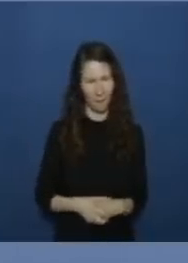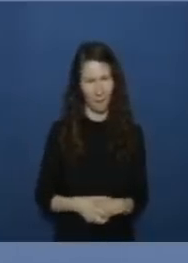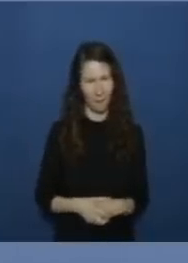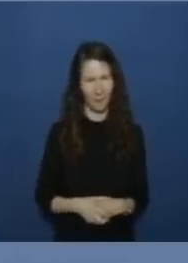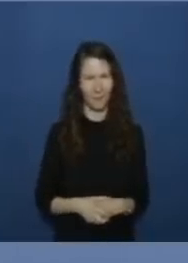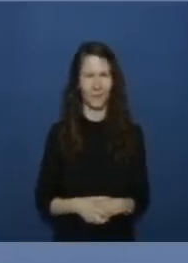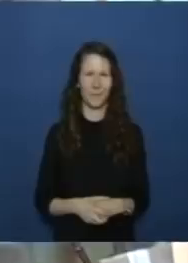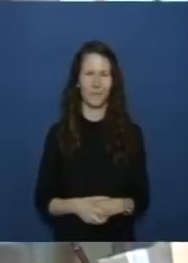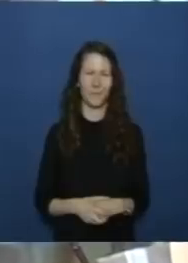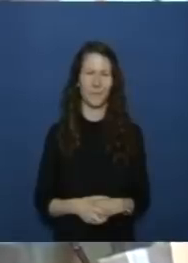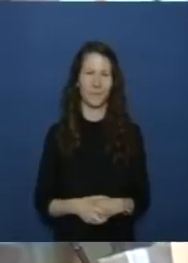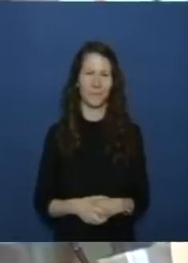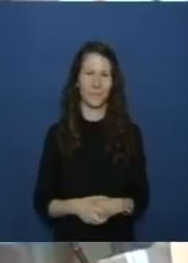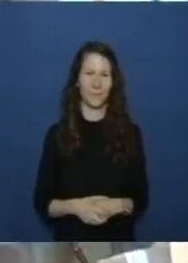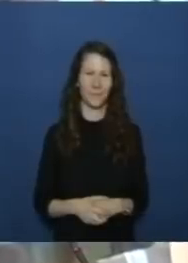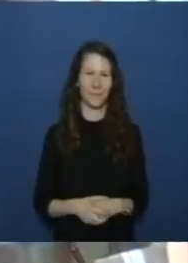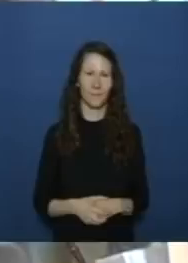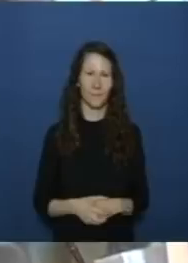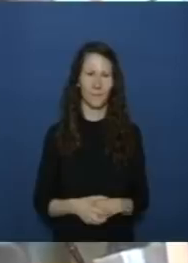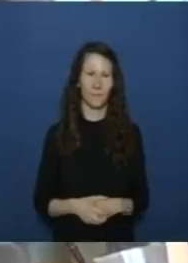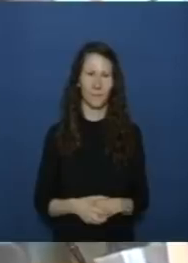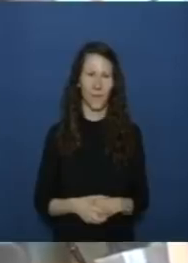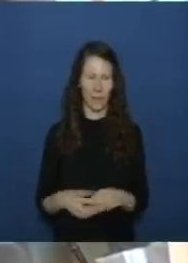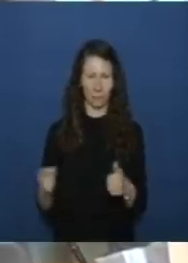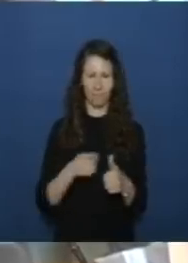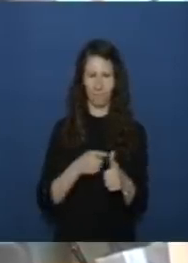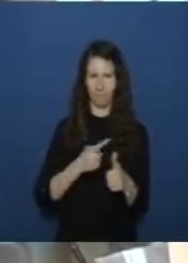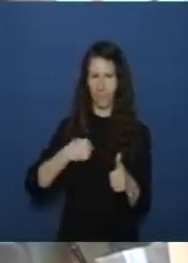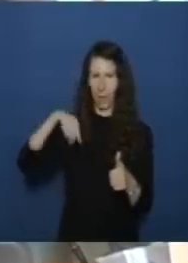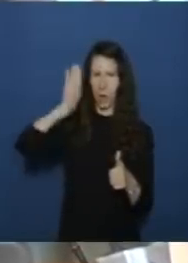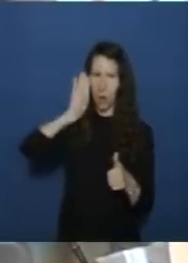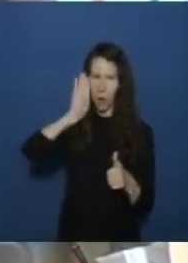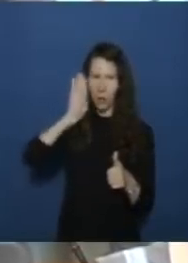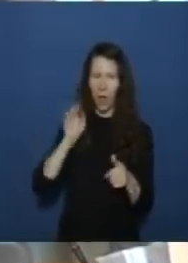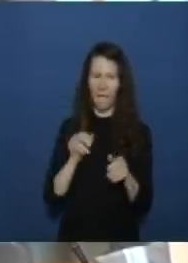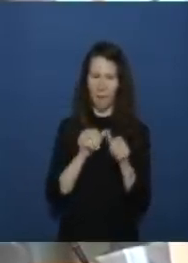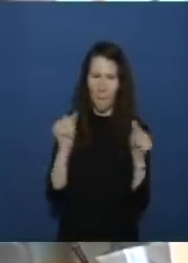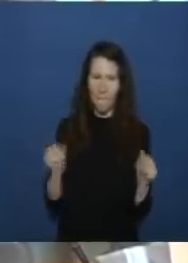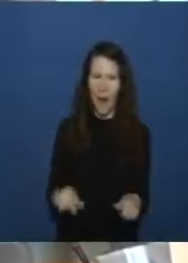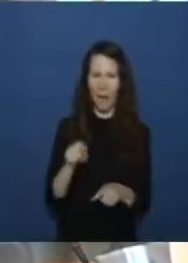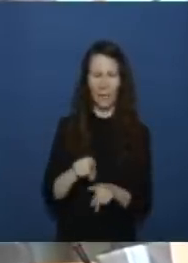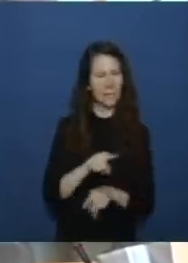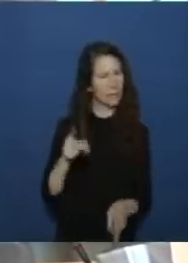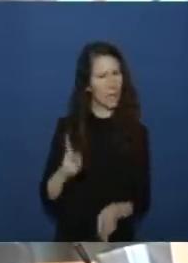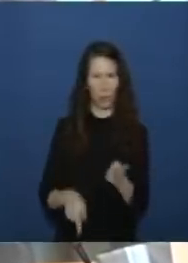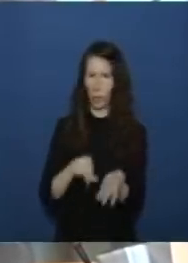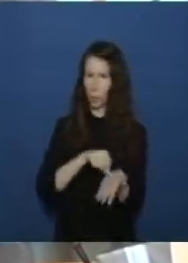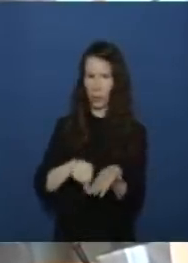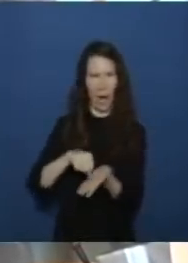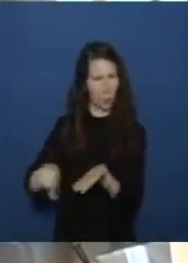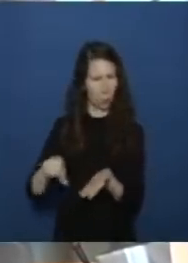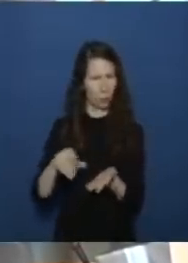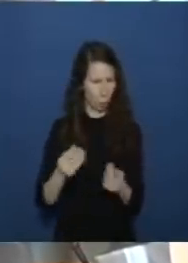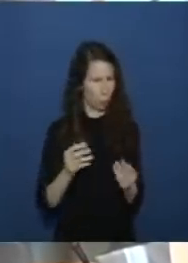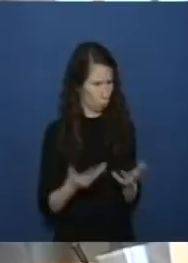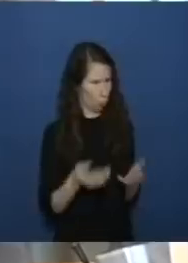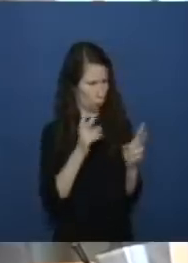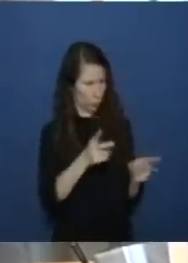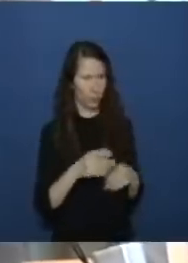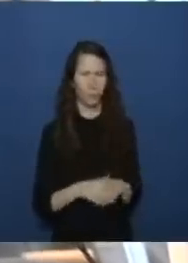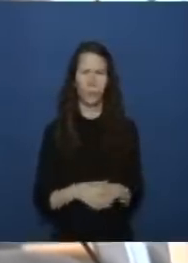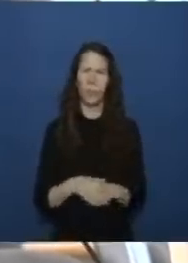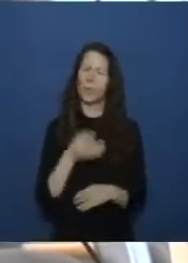also erstens ich habe gehört dass es formal keine entschädigungszahlungen sind das ist offensichtlich richtig wird es auch